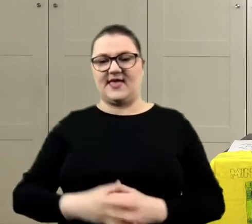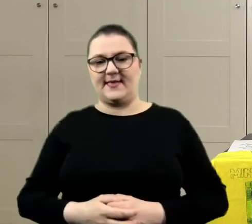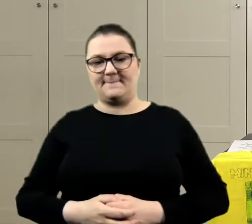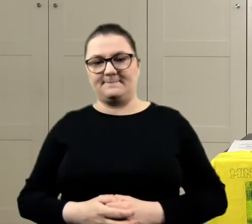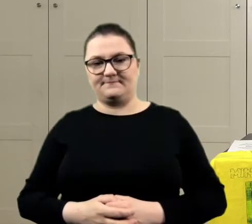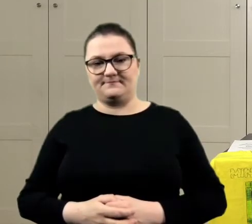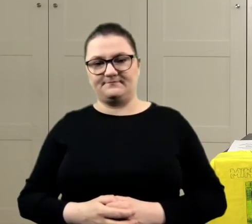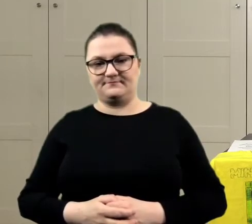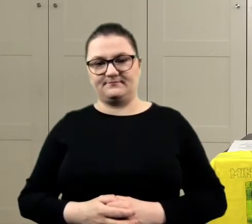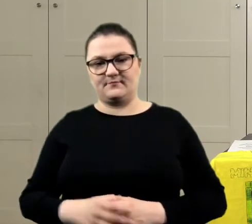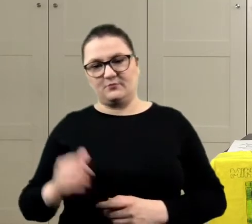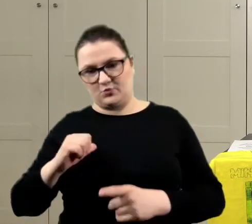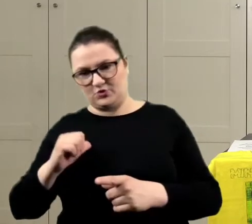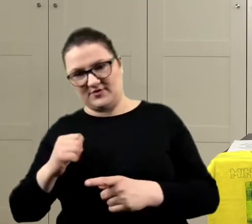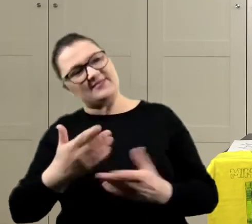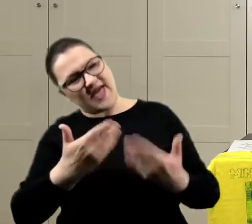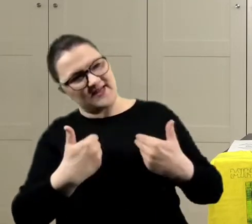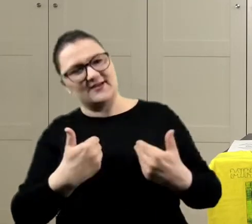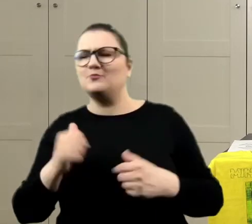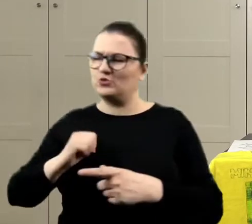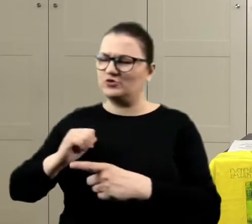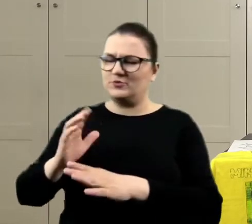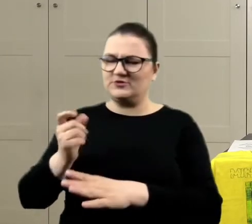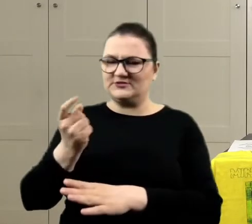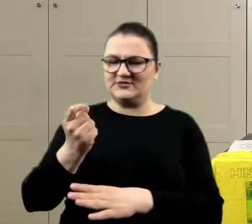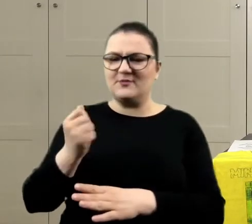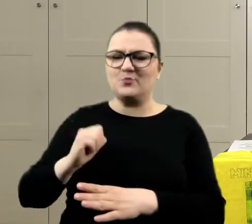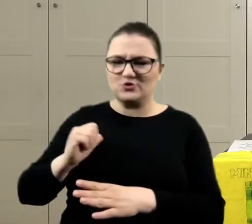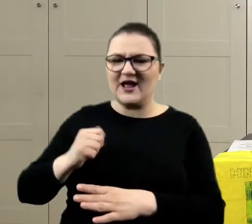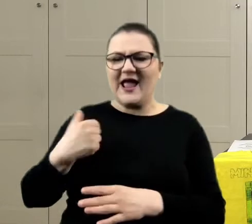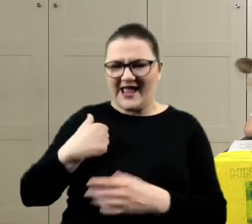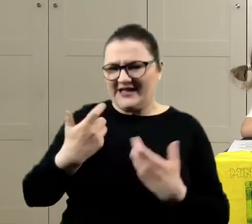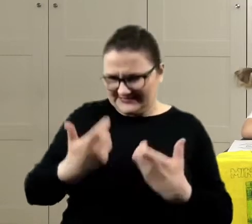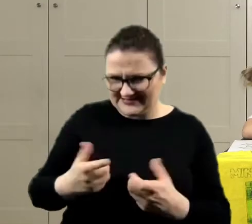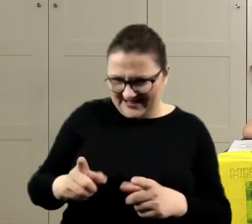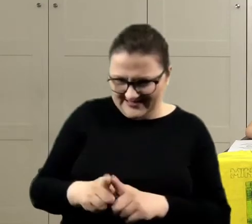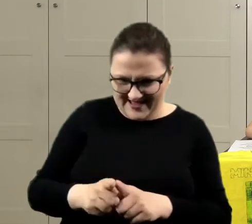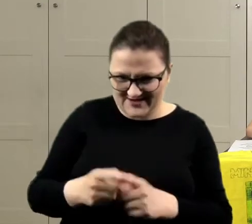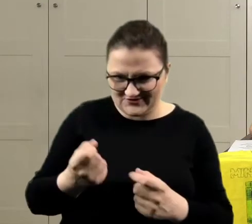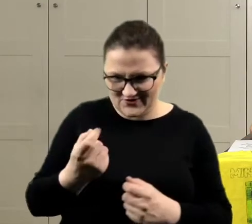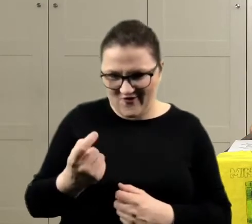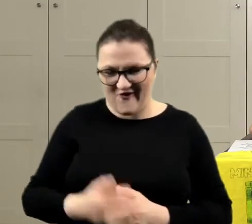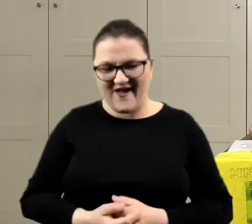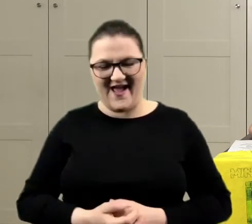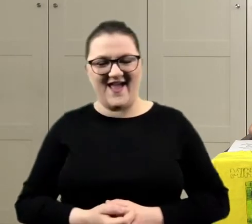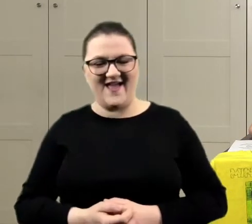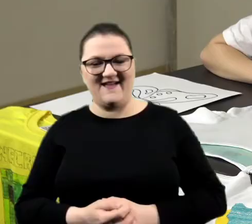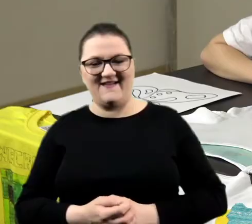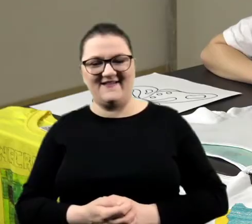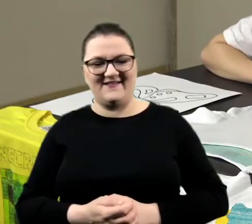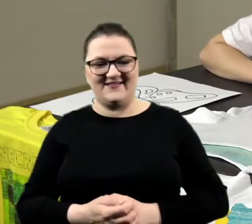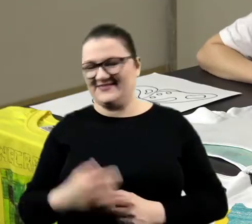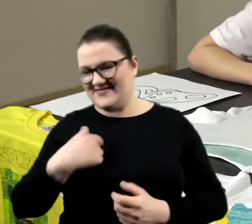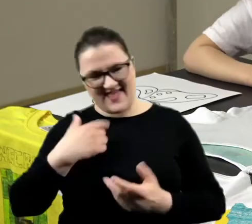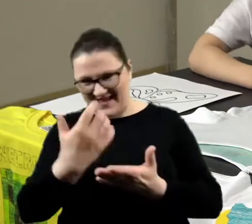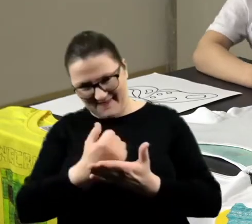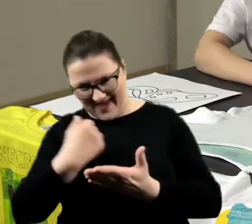O, poczekaj sekundeczkę. Poczekaj, ja trochę też chcę. Ja też trochę chcę. Nie zabieraj